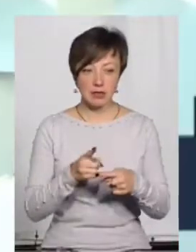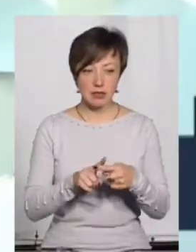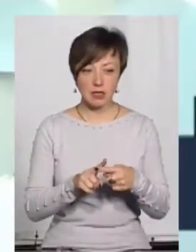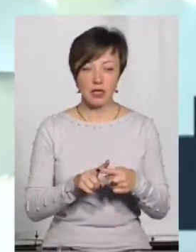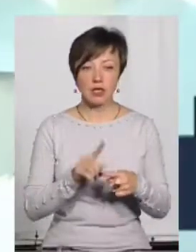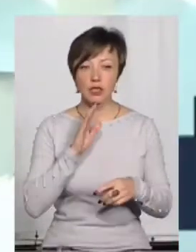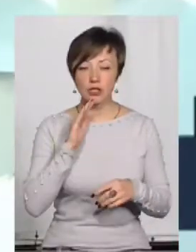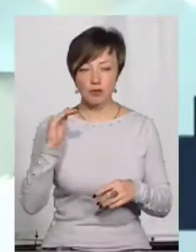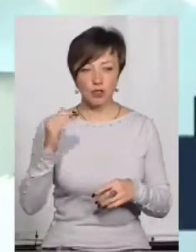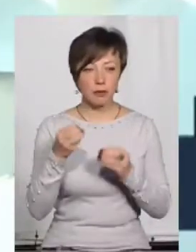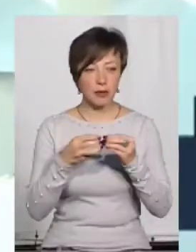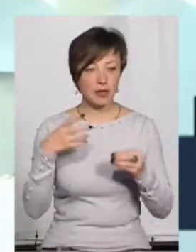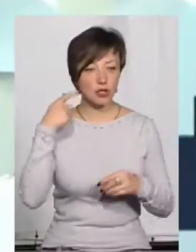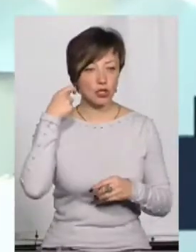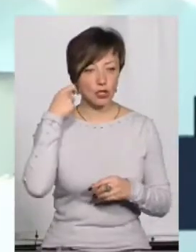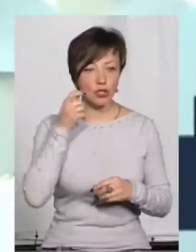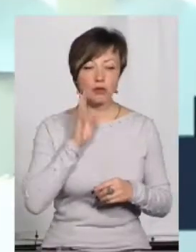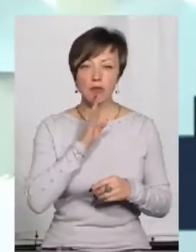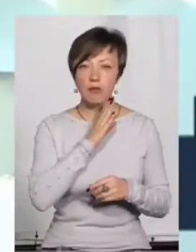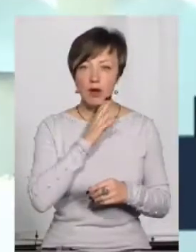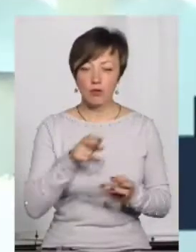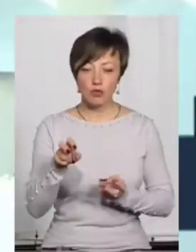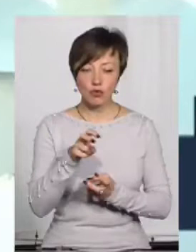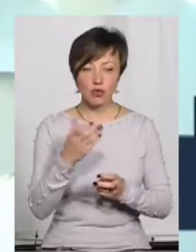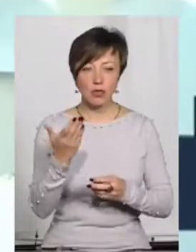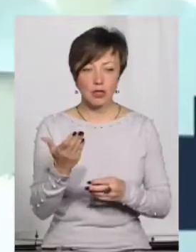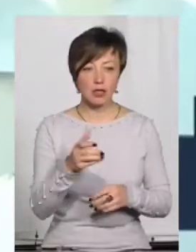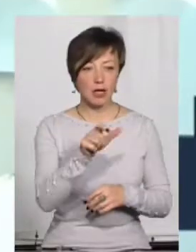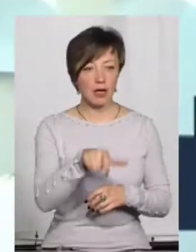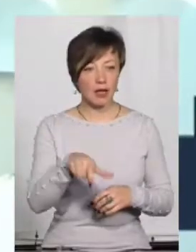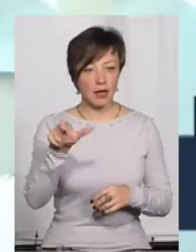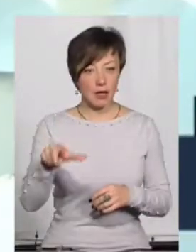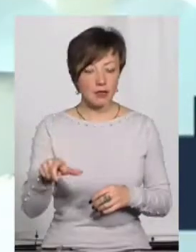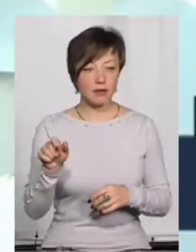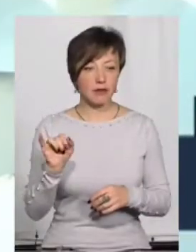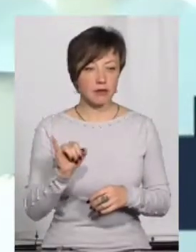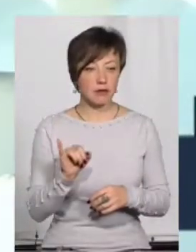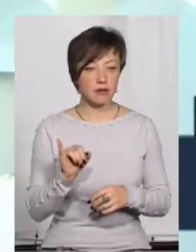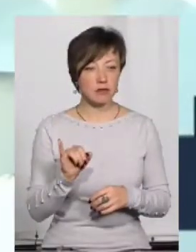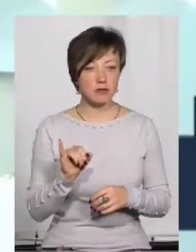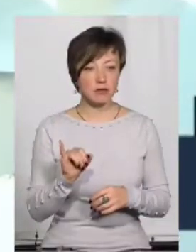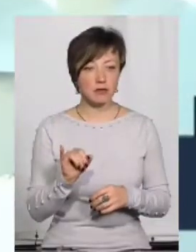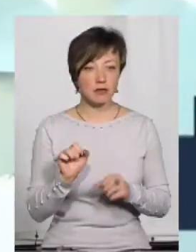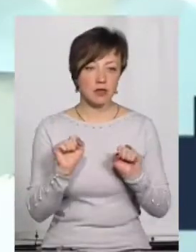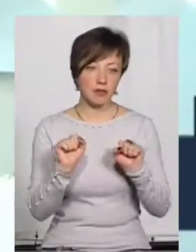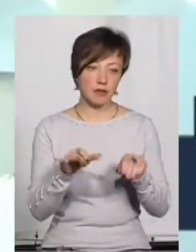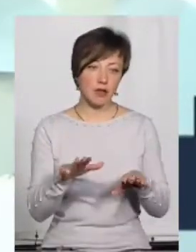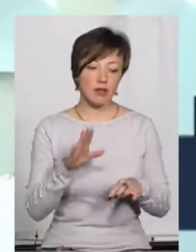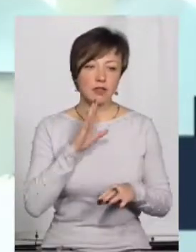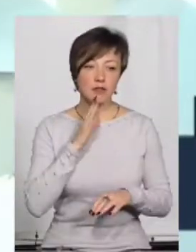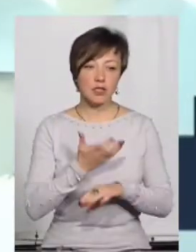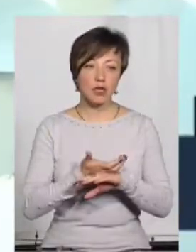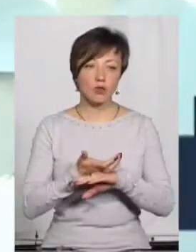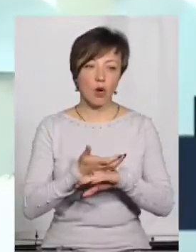дівчинка 15-річна, мама підшукувала їй клієнтів і здавала дівчинку в